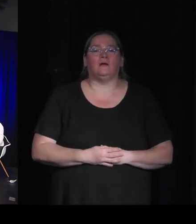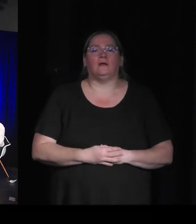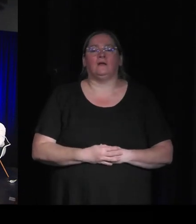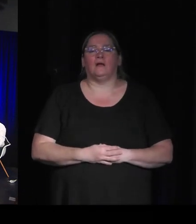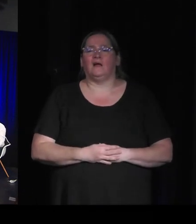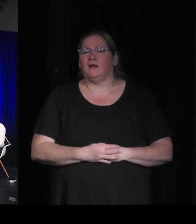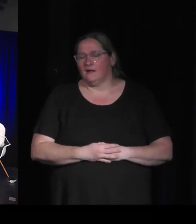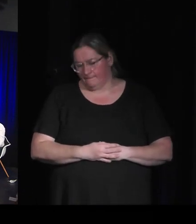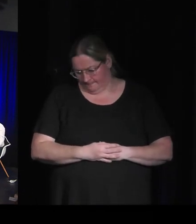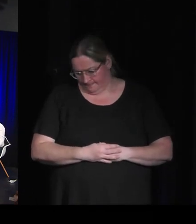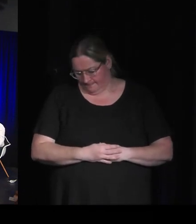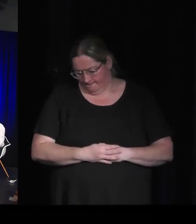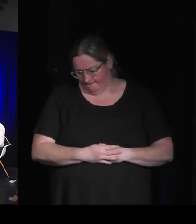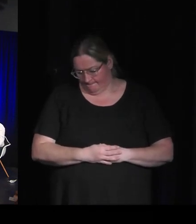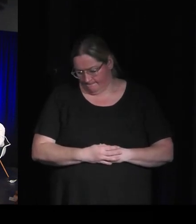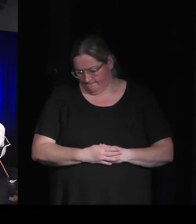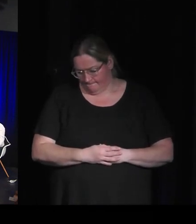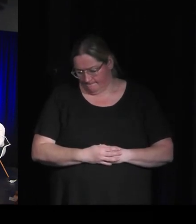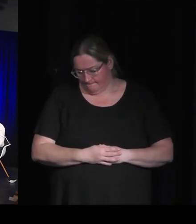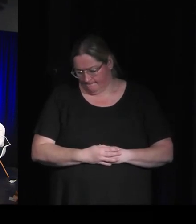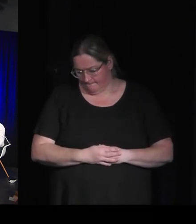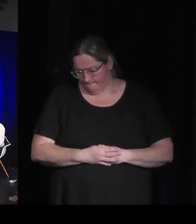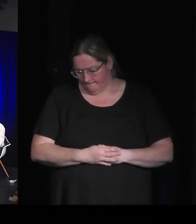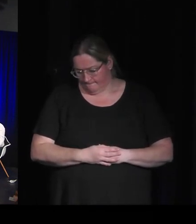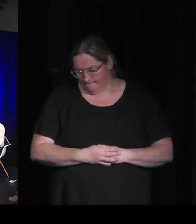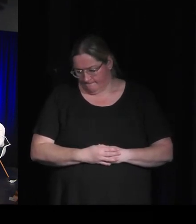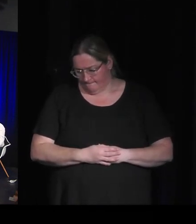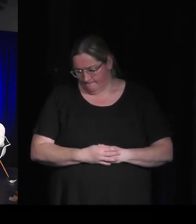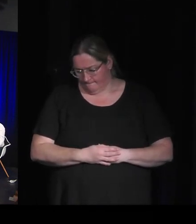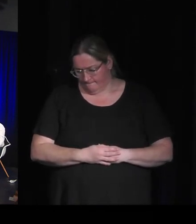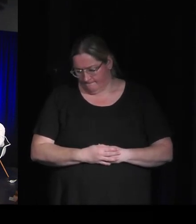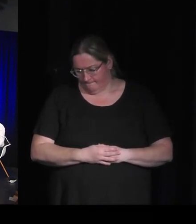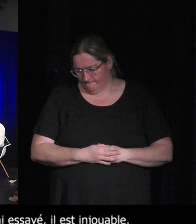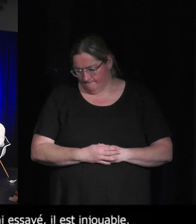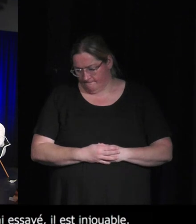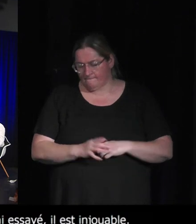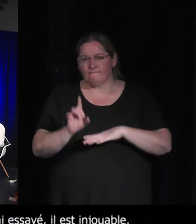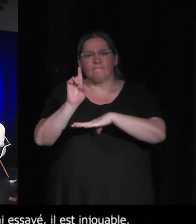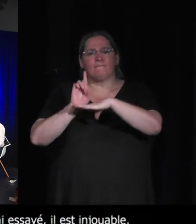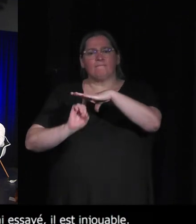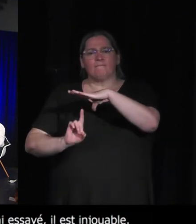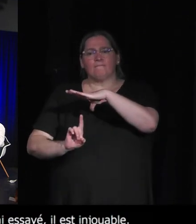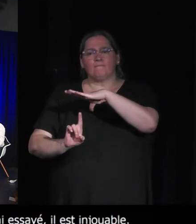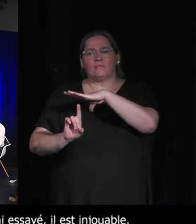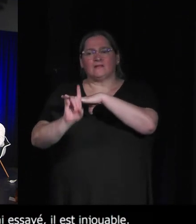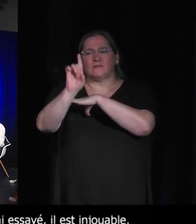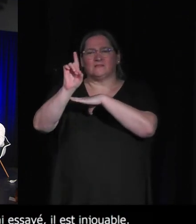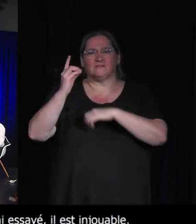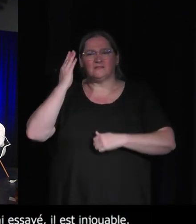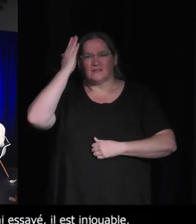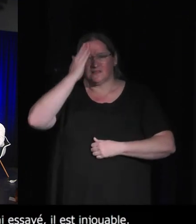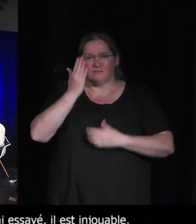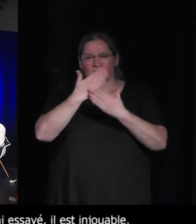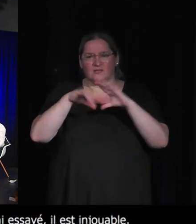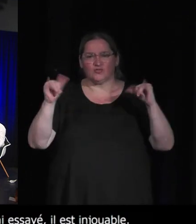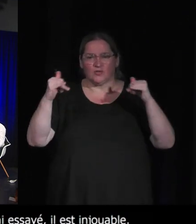de l'association des avatars et des animaux contrôlables dans les jeux en réalité virtuelle je pense